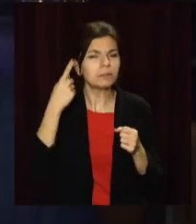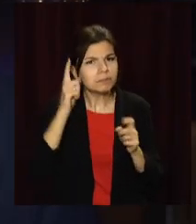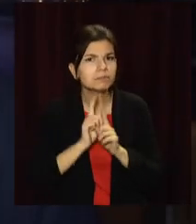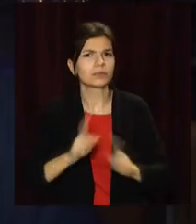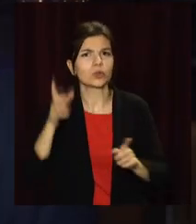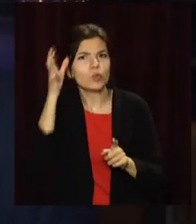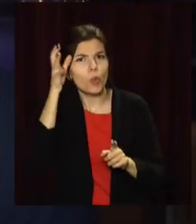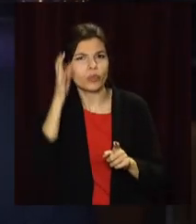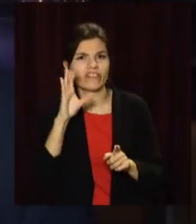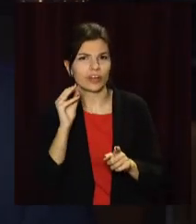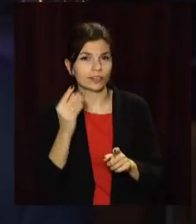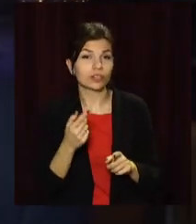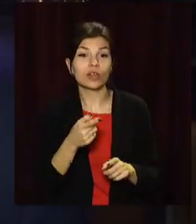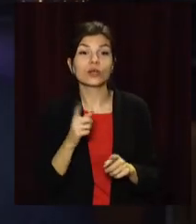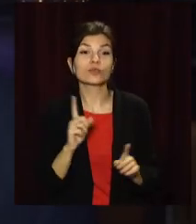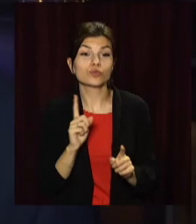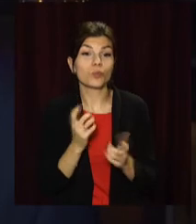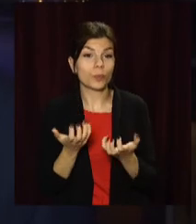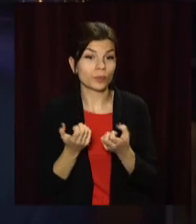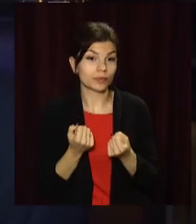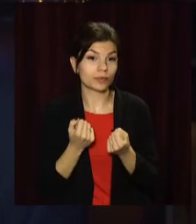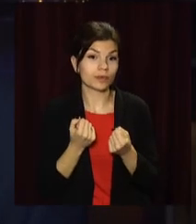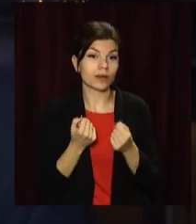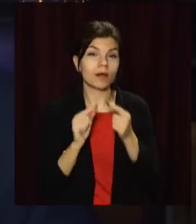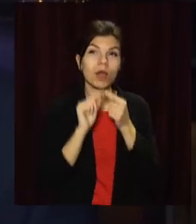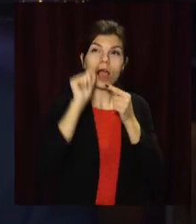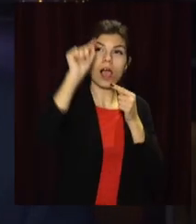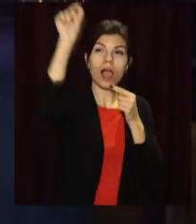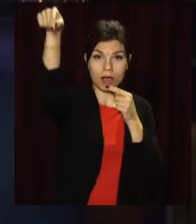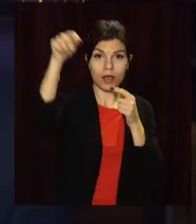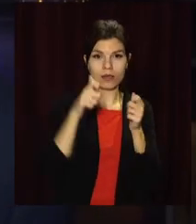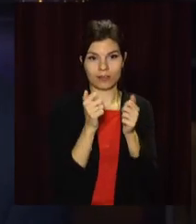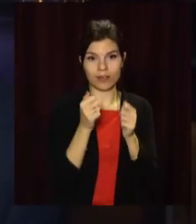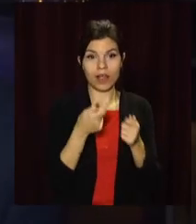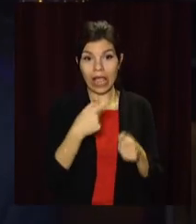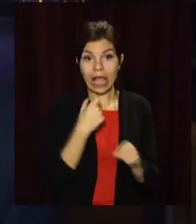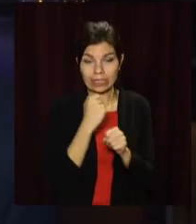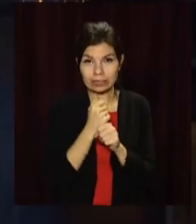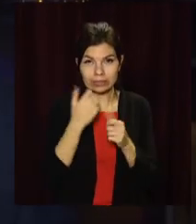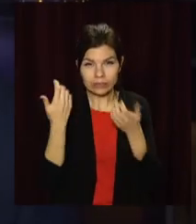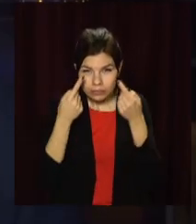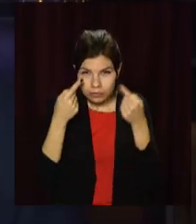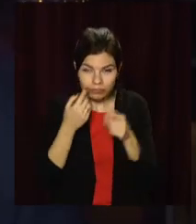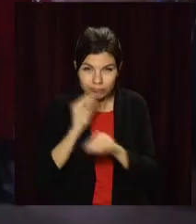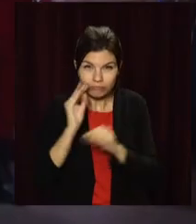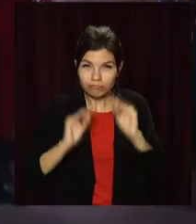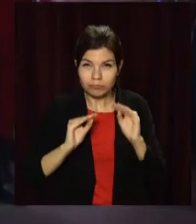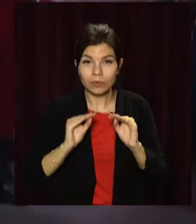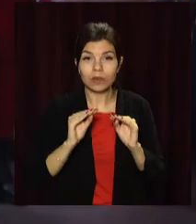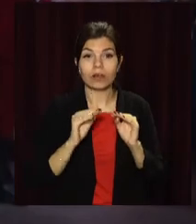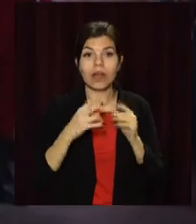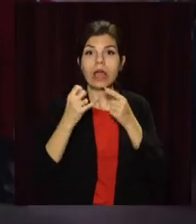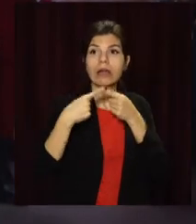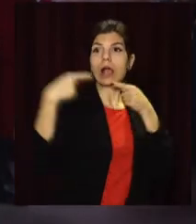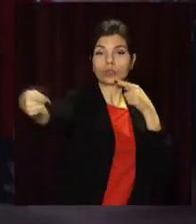щоб отримати доступ з будь-якого кінця світу. От я зробив систему, яка дозволяє управляти оборудованням на розстоянні. 18